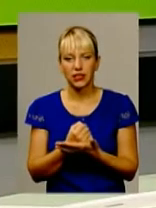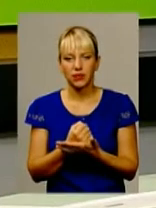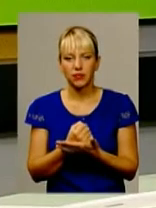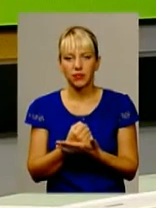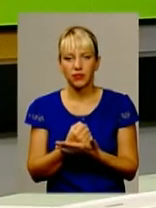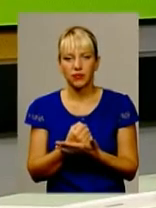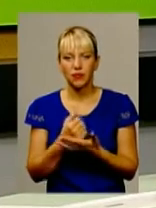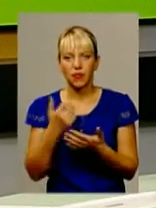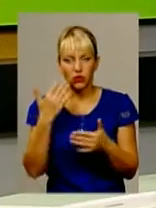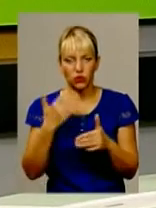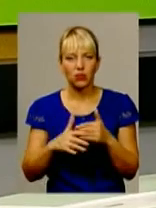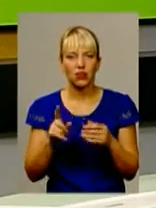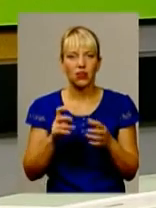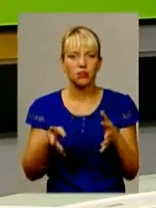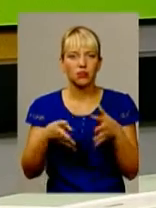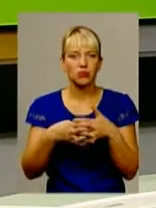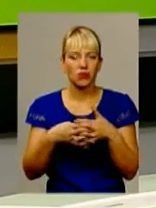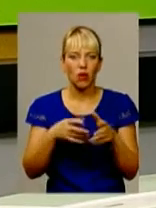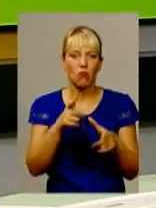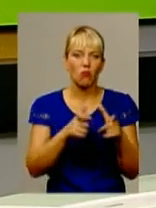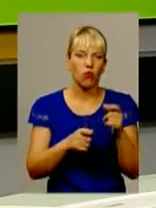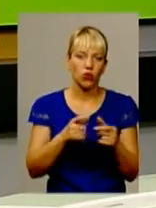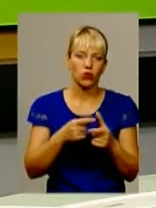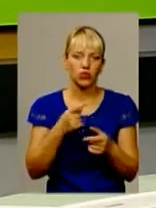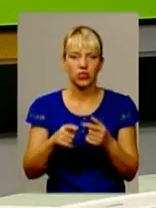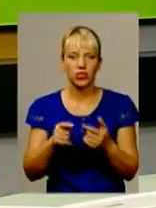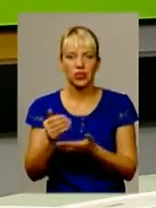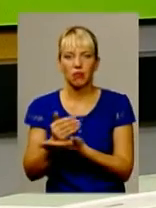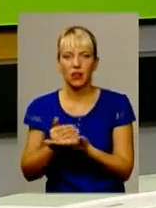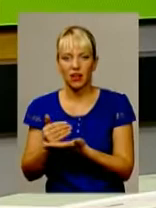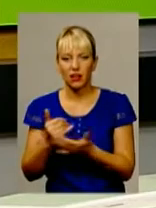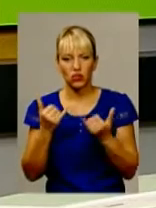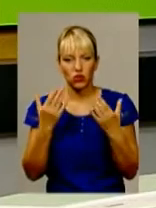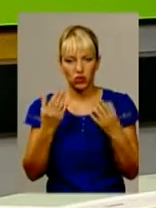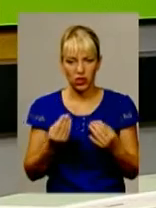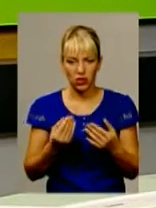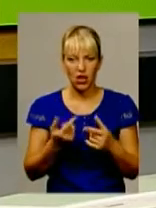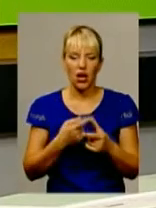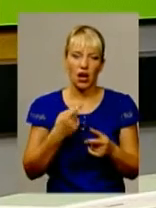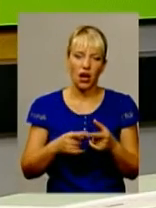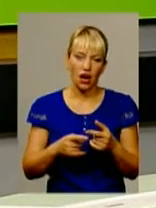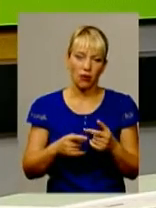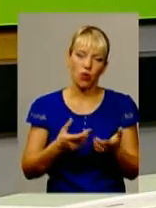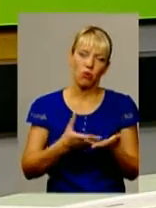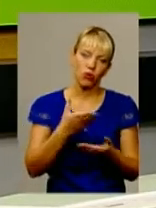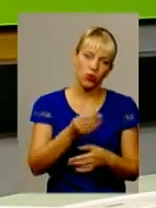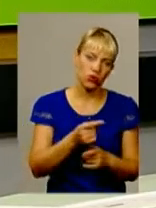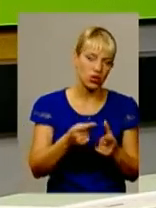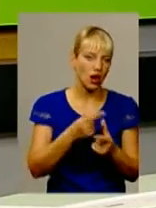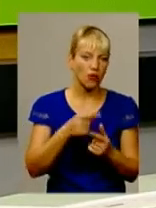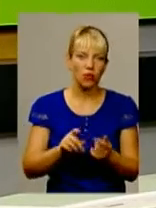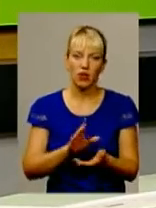молоко чи смітану. Вибачте, на що я такі приклади навожу. Але на сьогоднішній день, якщо пасажир або платить, або не платить. Тобто,